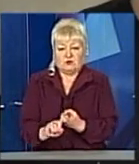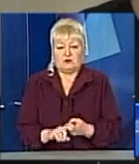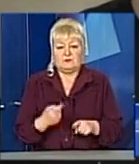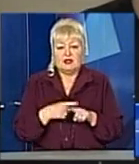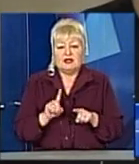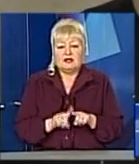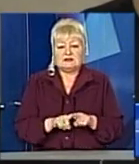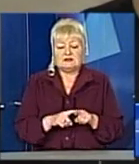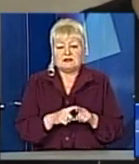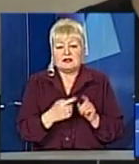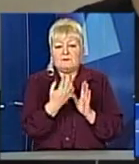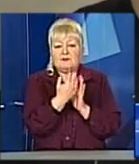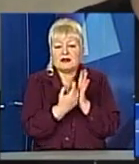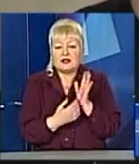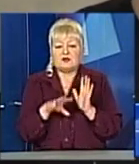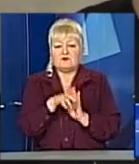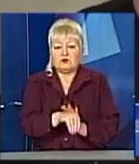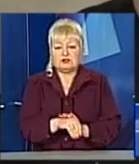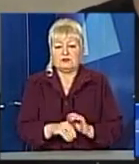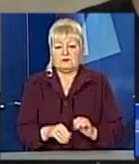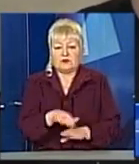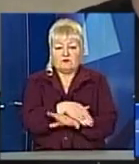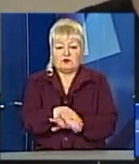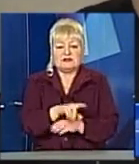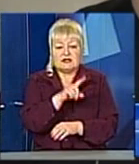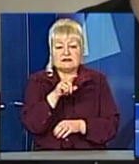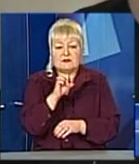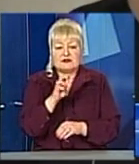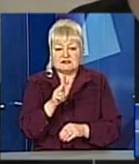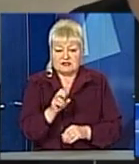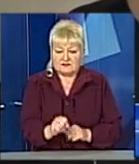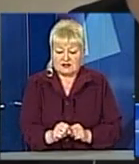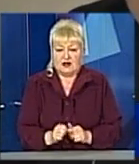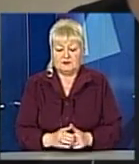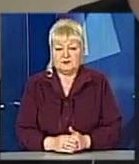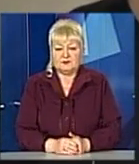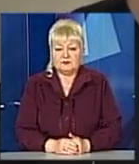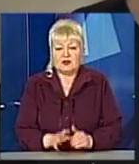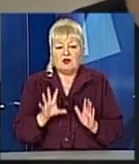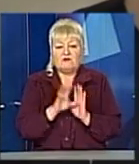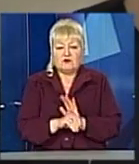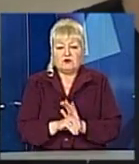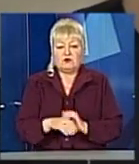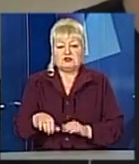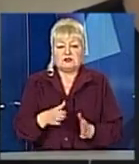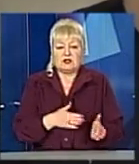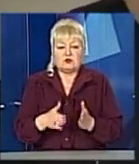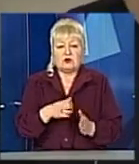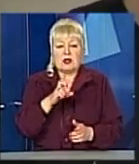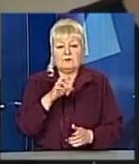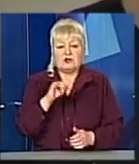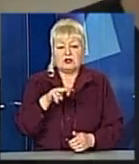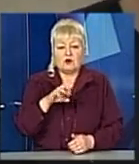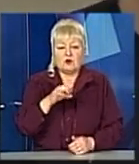включені вулиця Замарстинівська, включена дорога на Білогорщу,